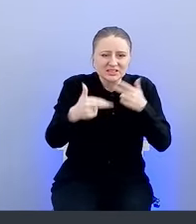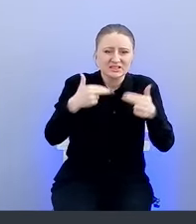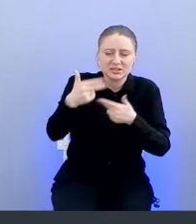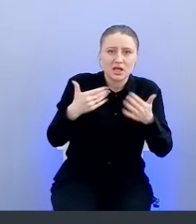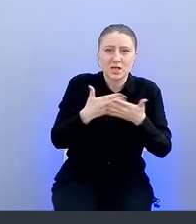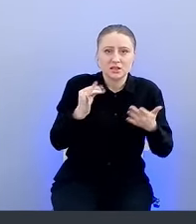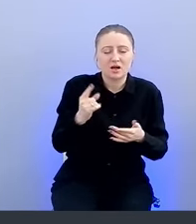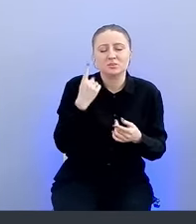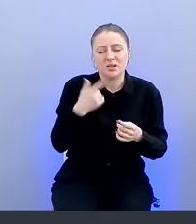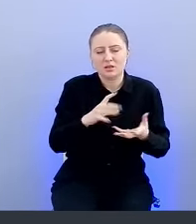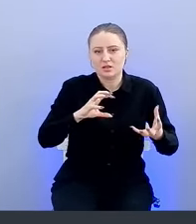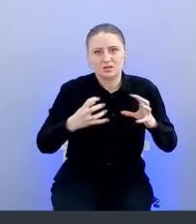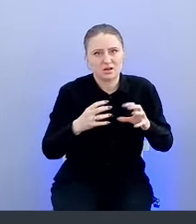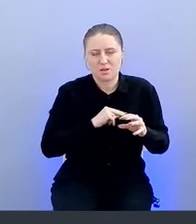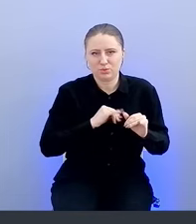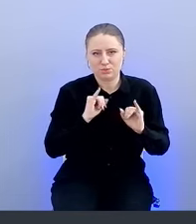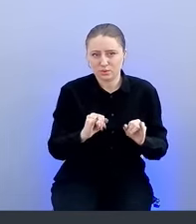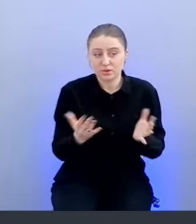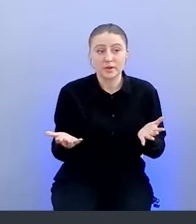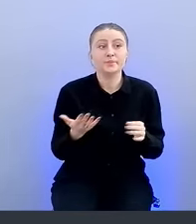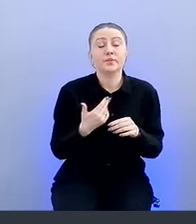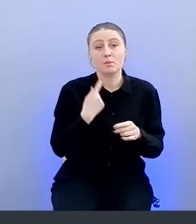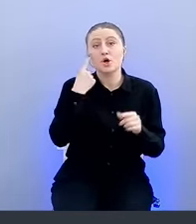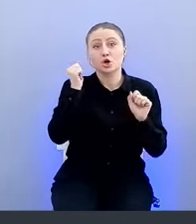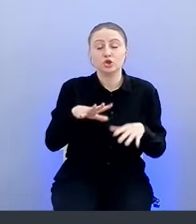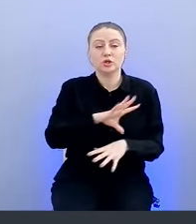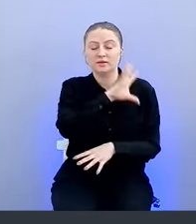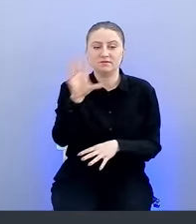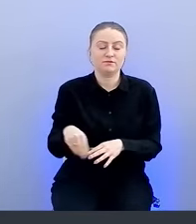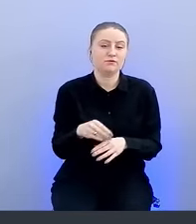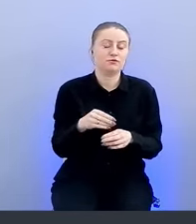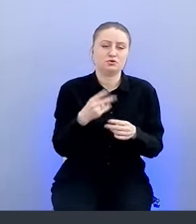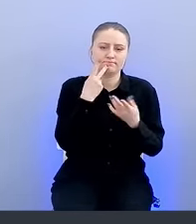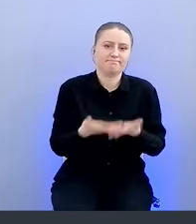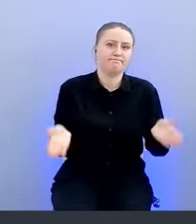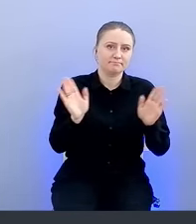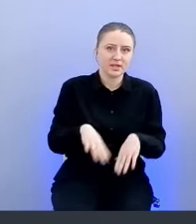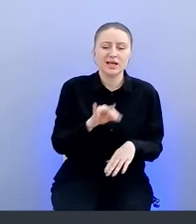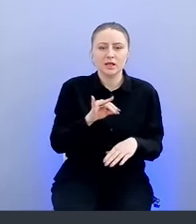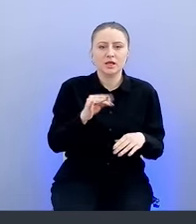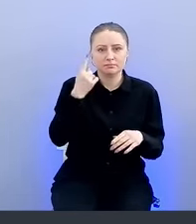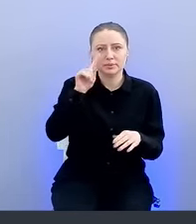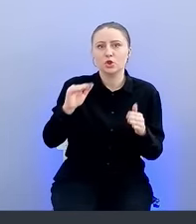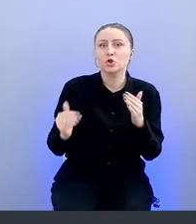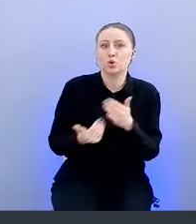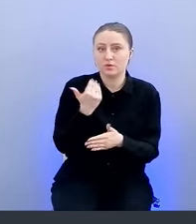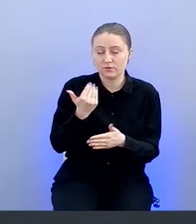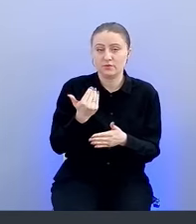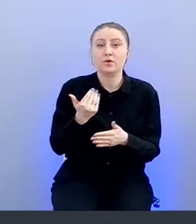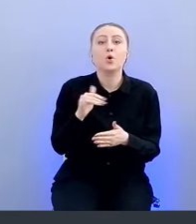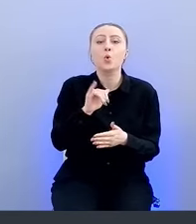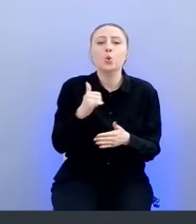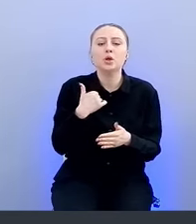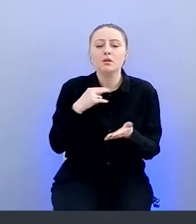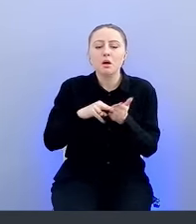это очень плохо работает. Мы решили все это переоценить и найти новый путь, как раз, куда